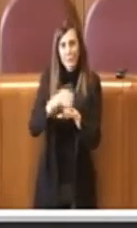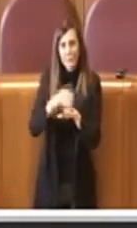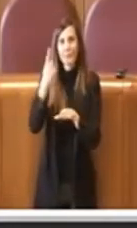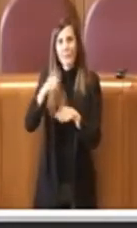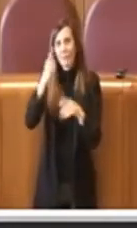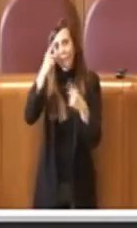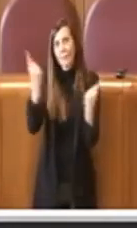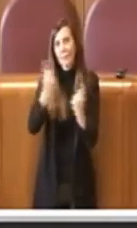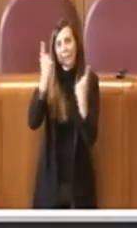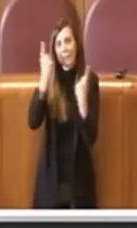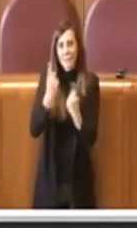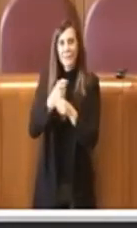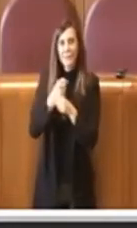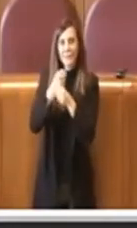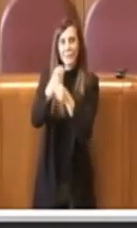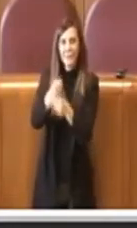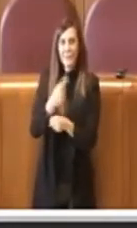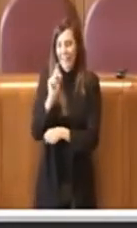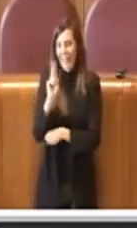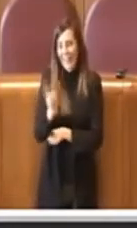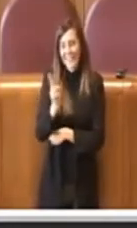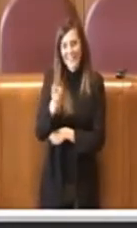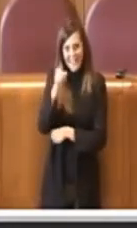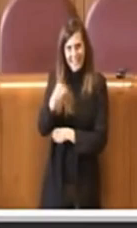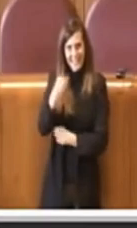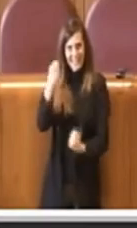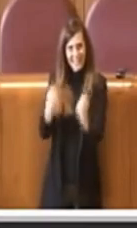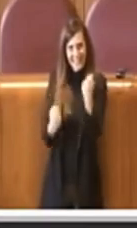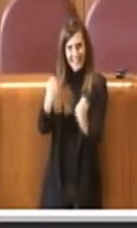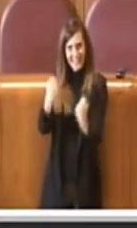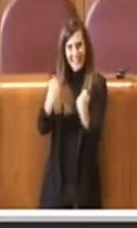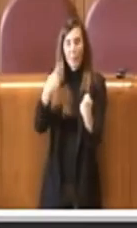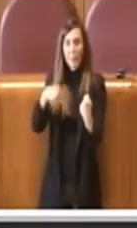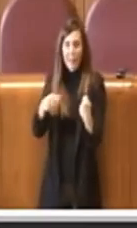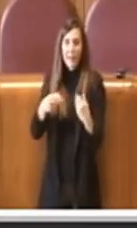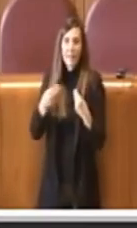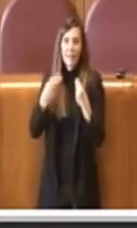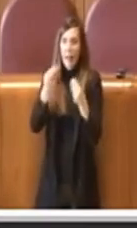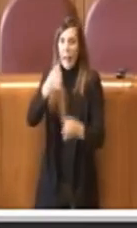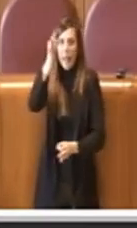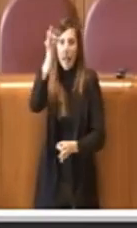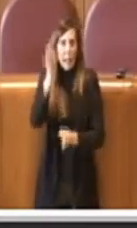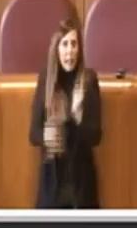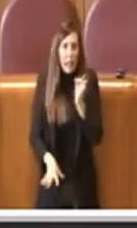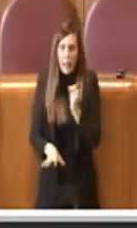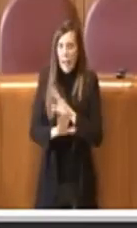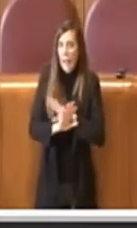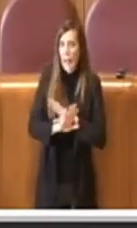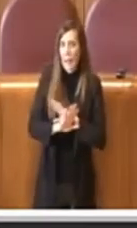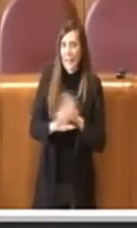facoltativa da parte dei tassisti, quindi per assicurare il tempestivo e